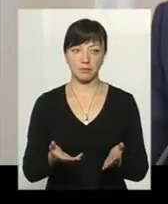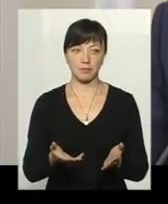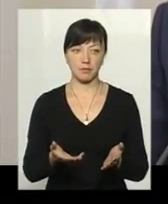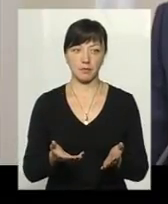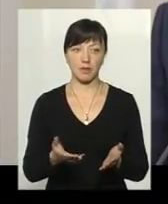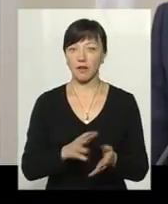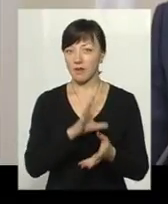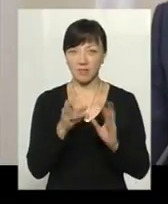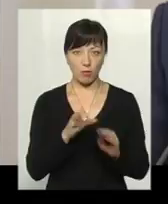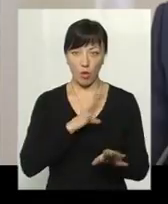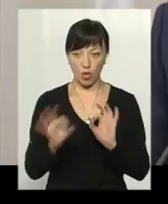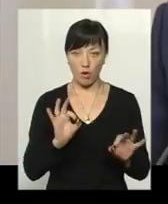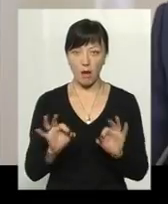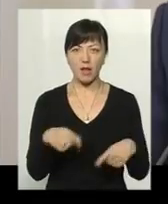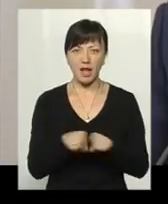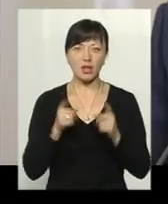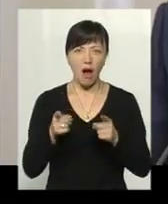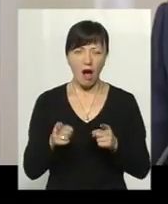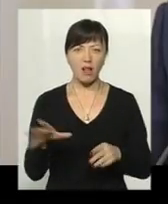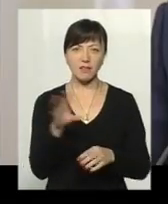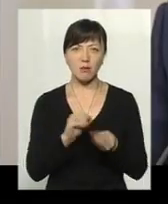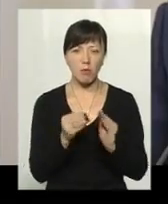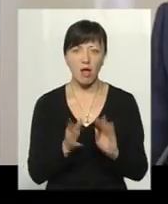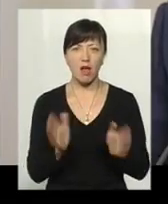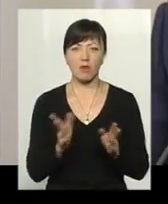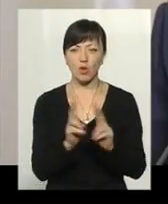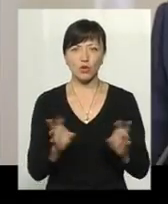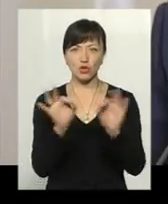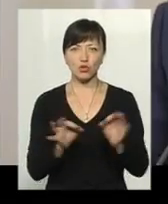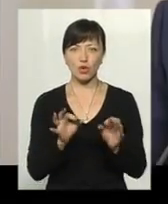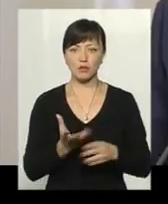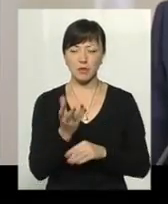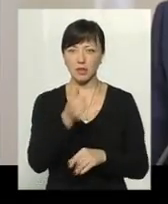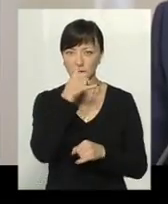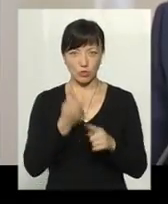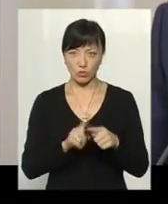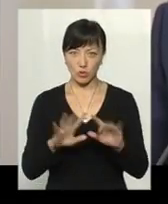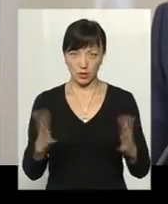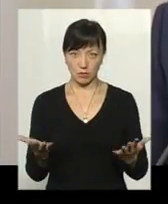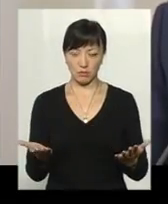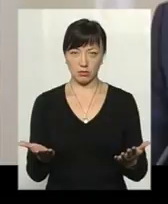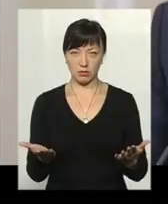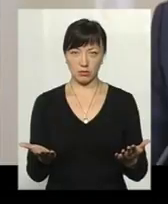І все абсолютно було нормально. Теж лякали, що все буде проблема, що ніхто нічого не зможе заплатити, але цього ж не сталося.